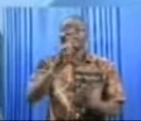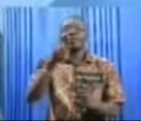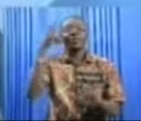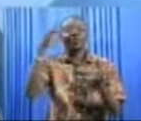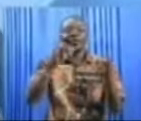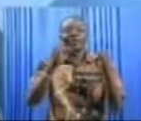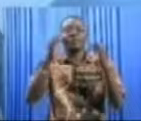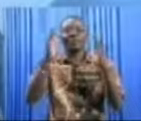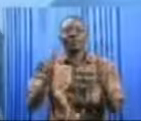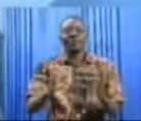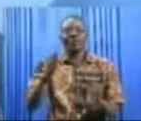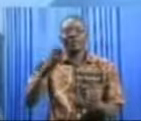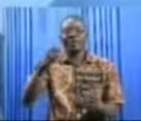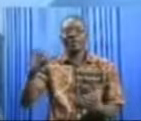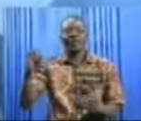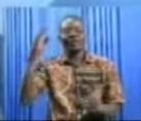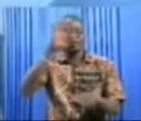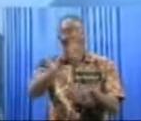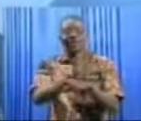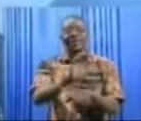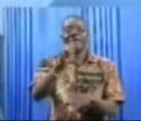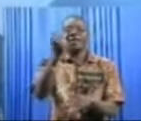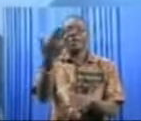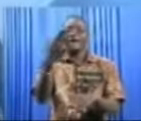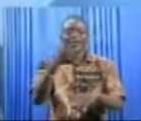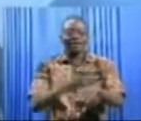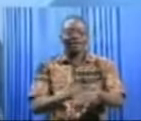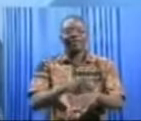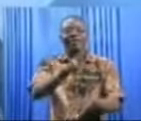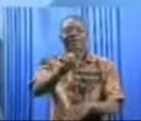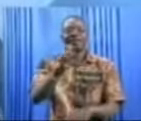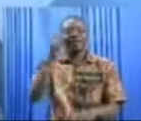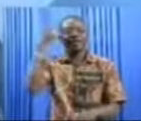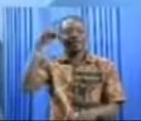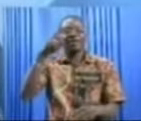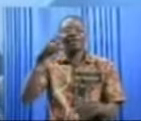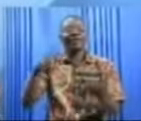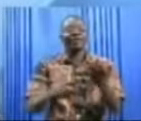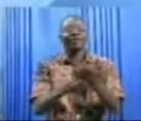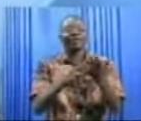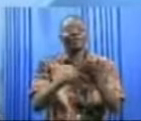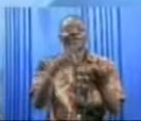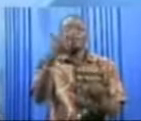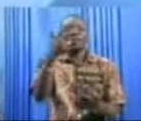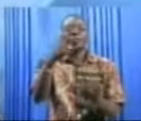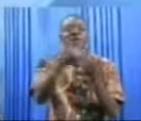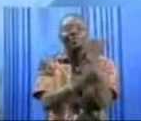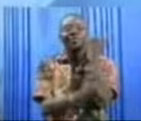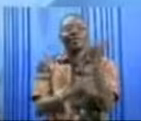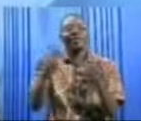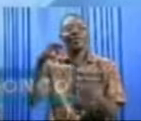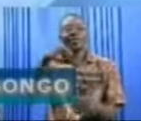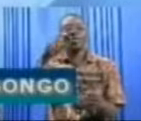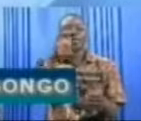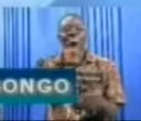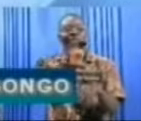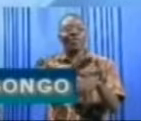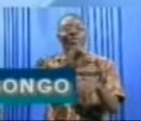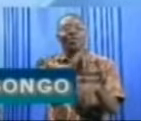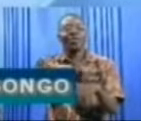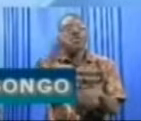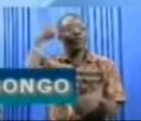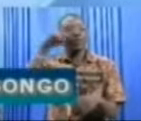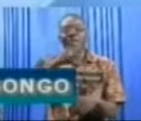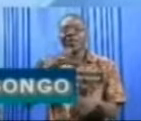étalons du Burkina. Ce soir, partir de 15h30, il y a un ticket pour trois pays, Congo, Gabon et bien sûr le Burkina.